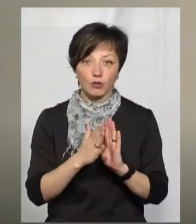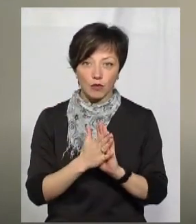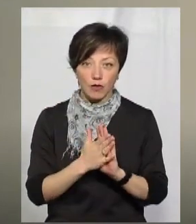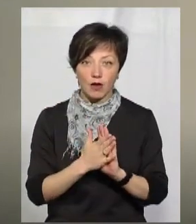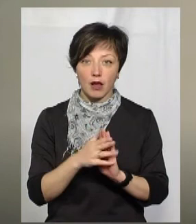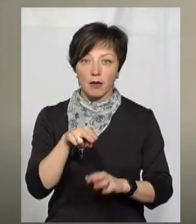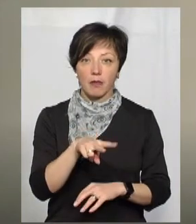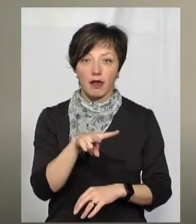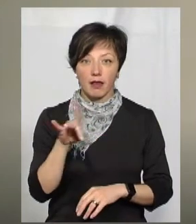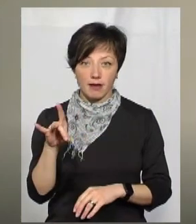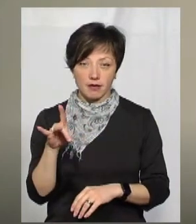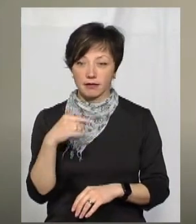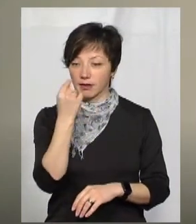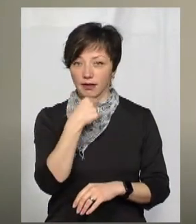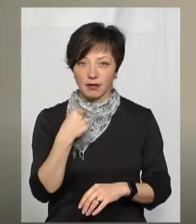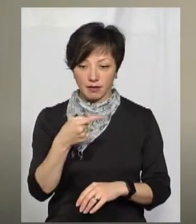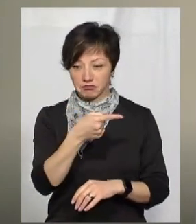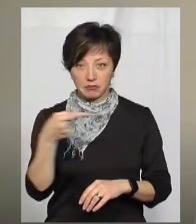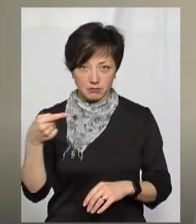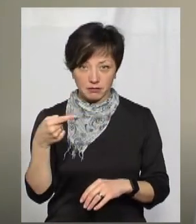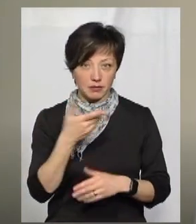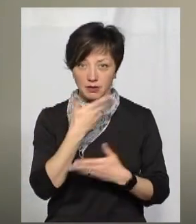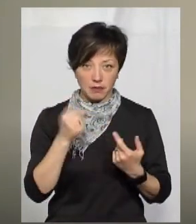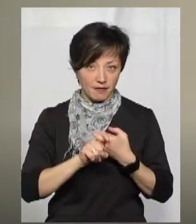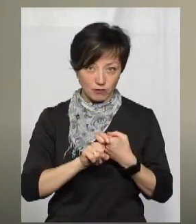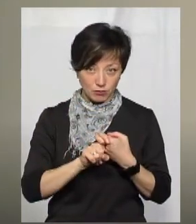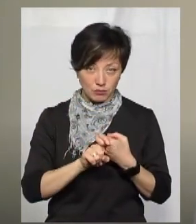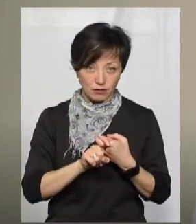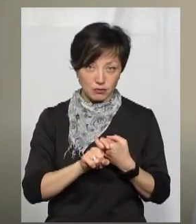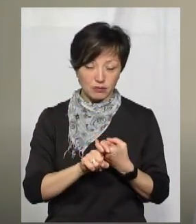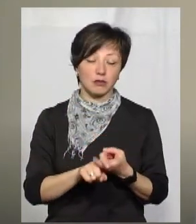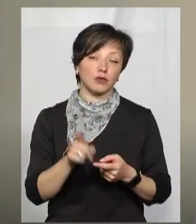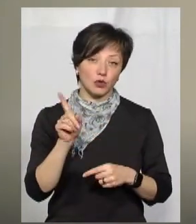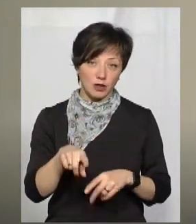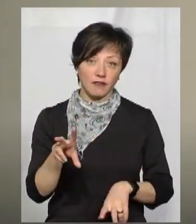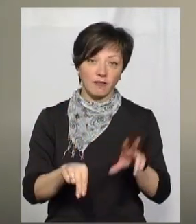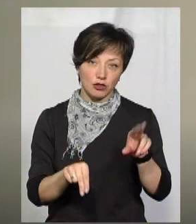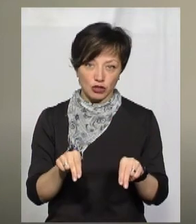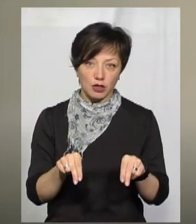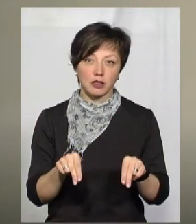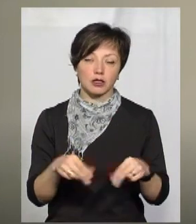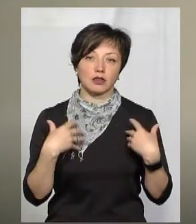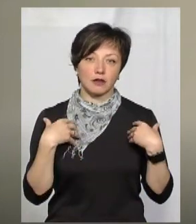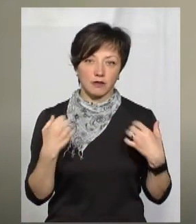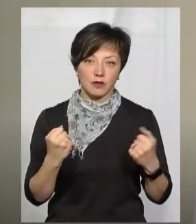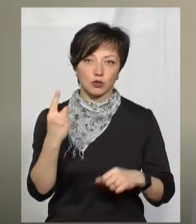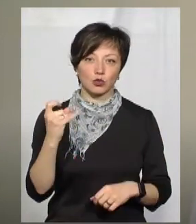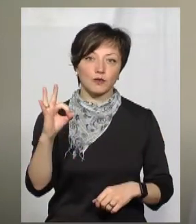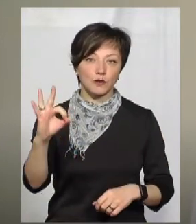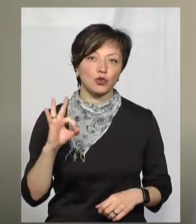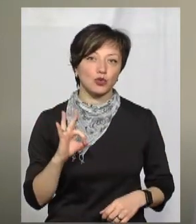ПЛР буде від'ємна, тобто в нього не буде виділятися вірус, тоді у такому пацієнту можна вже